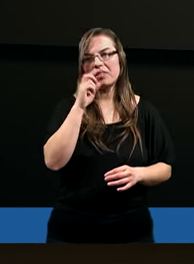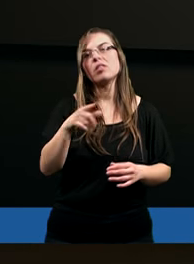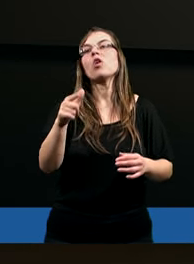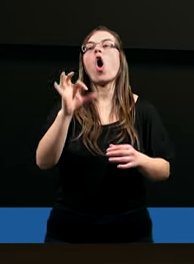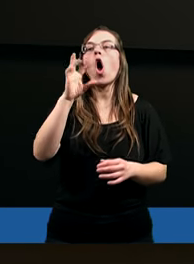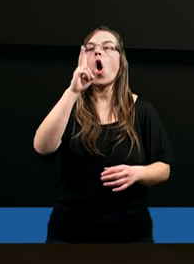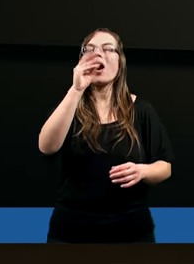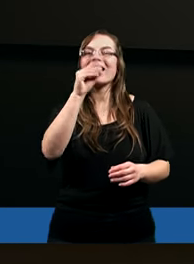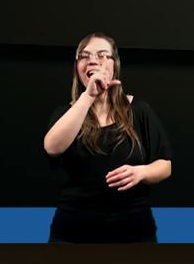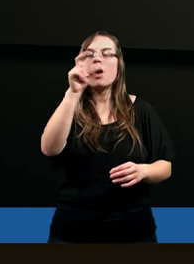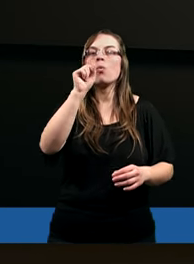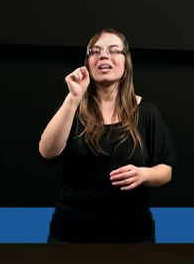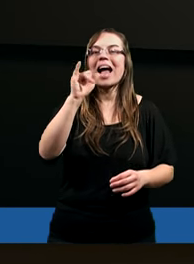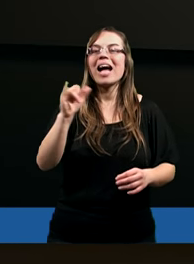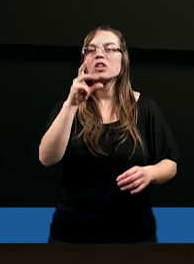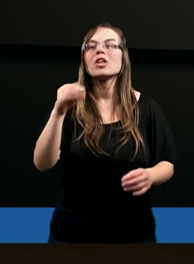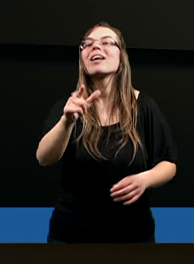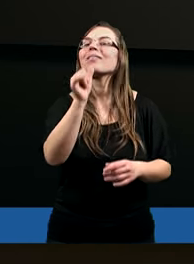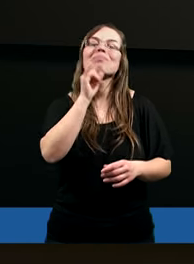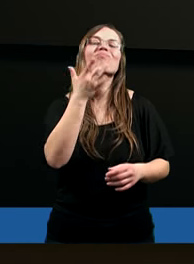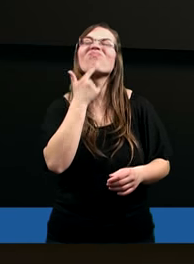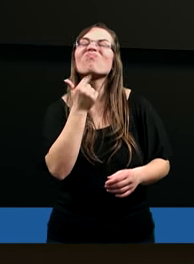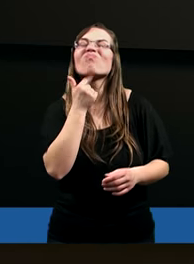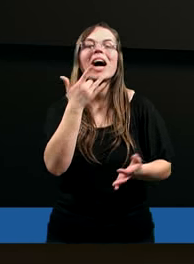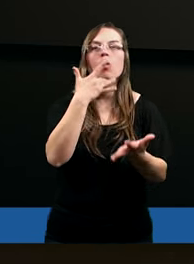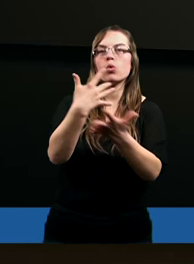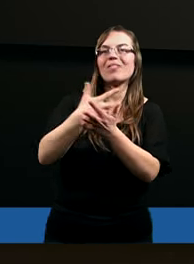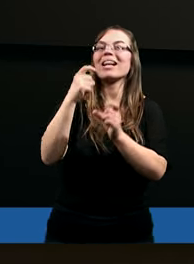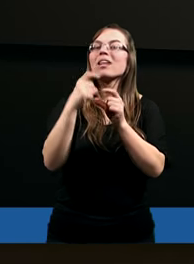Okiełzajcie takie już mało używane słowo